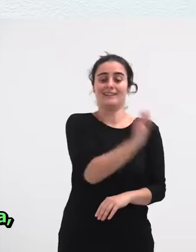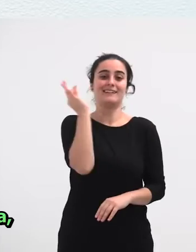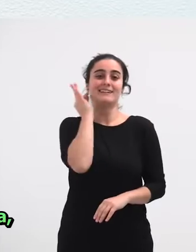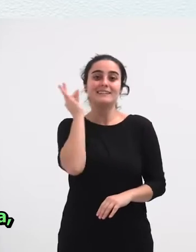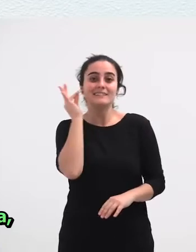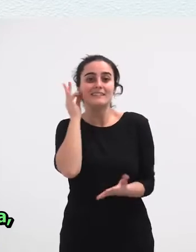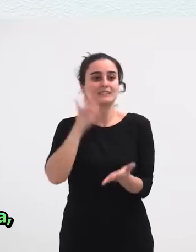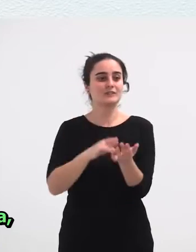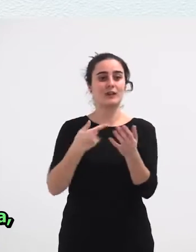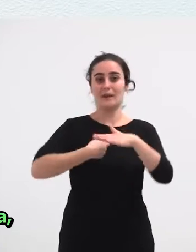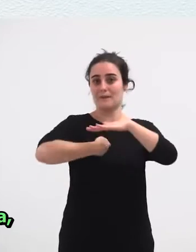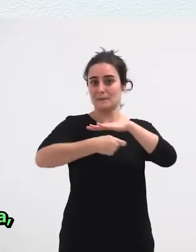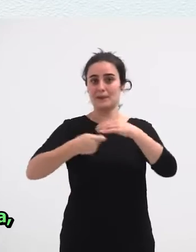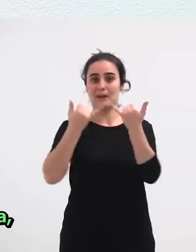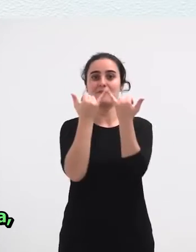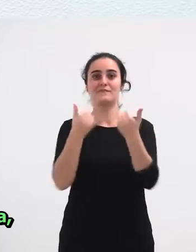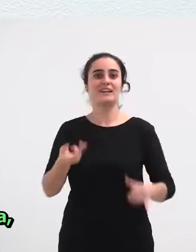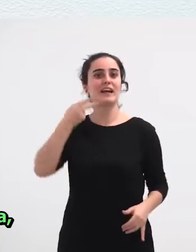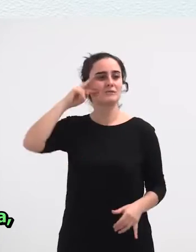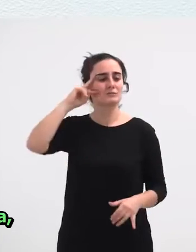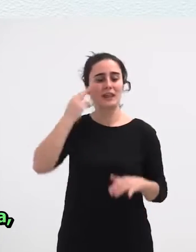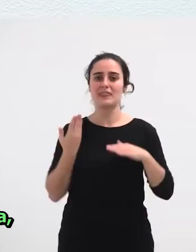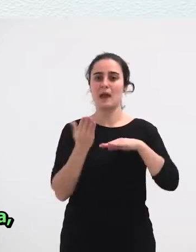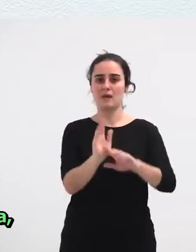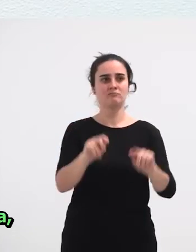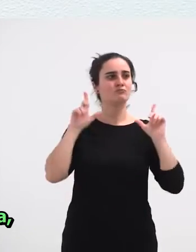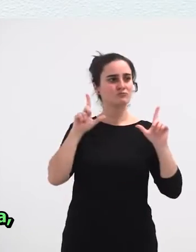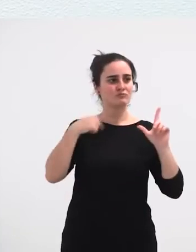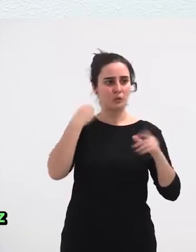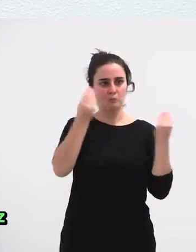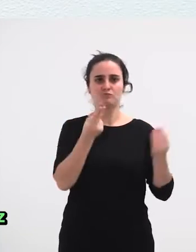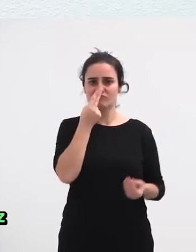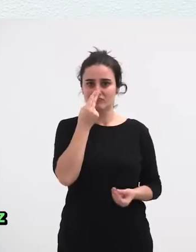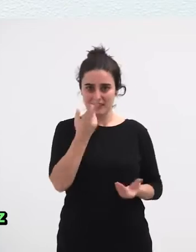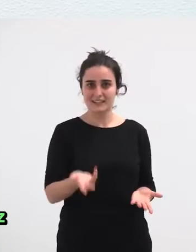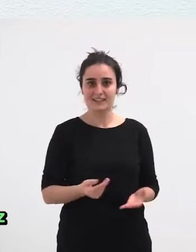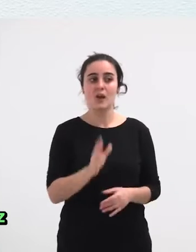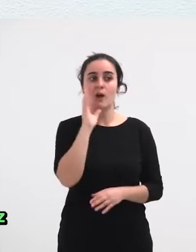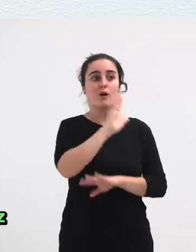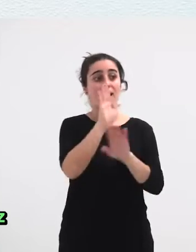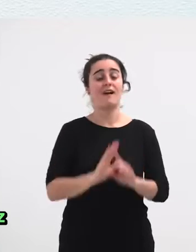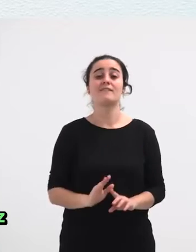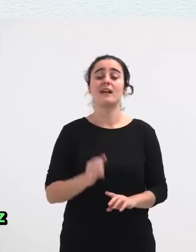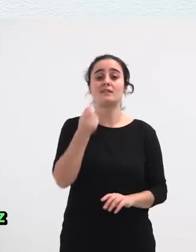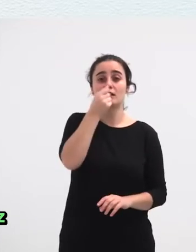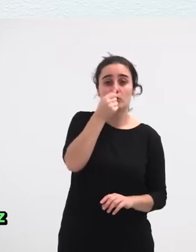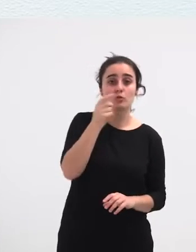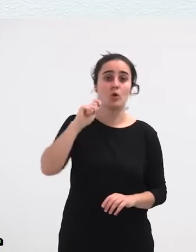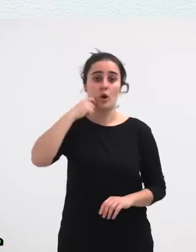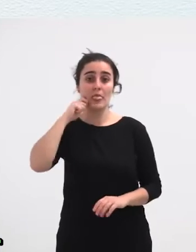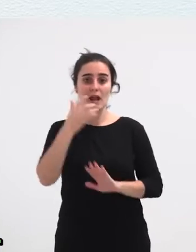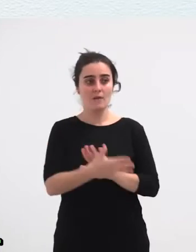Jaien Esperientzia Orkezdua Izatea Injustu Ata oso Interesgarria Dela Askotan Irunetan Derri Biari Guruzitze